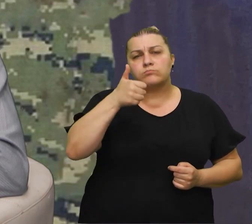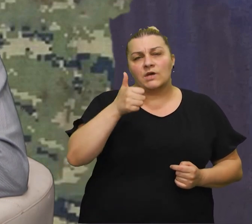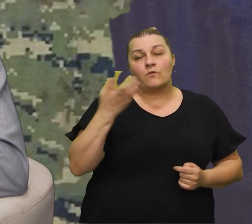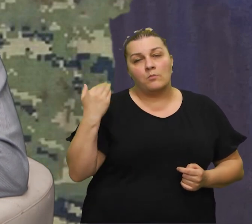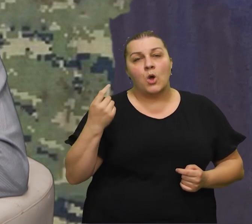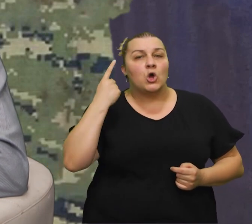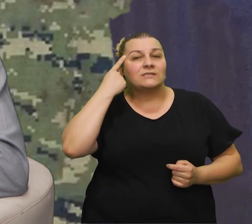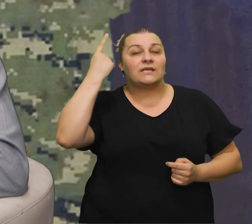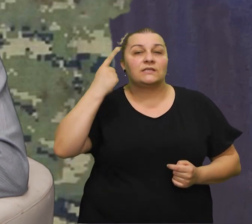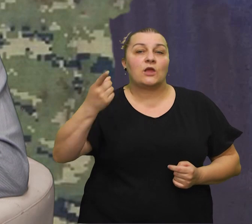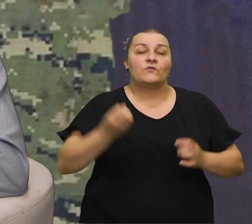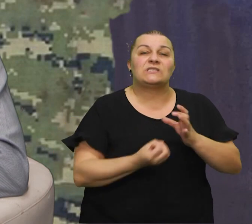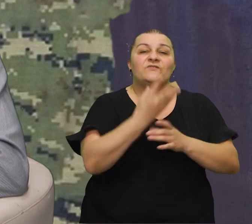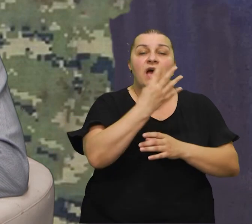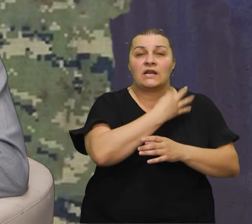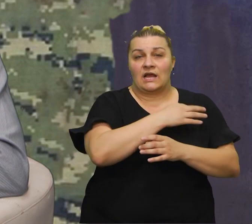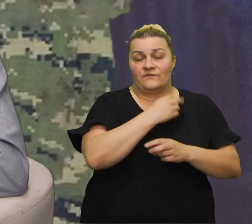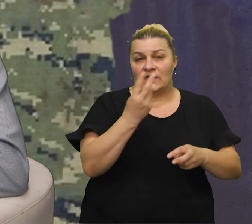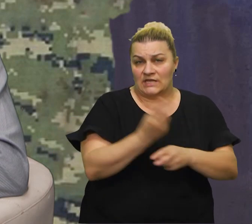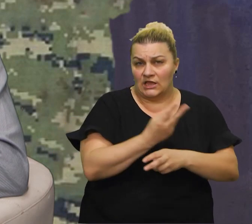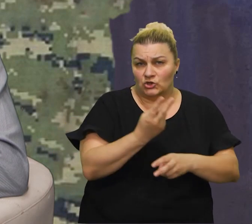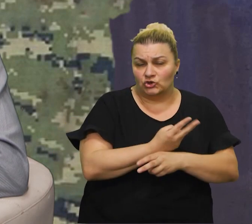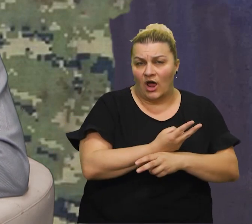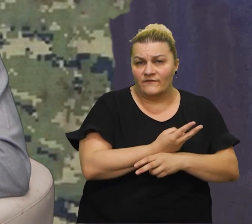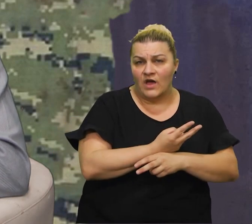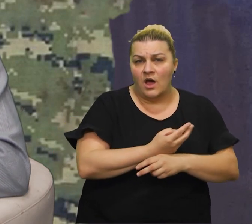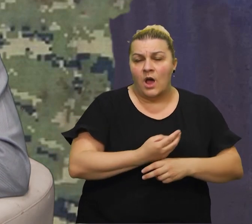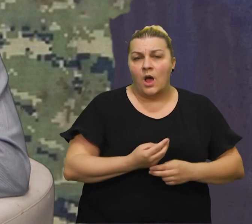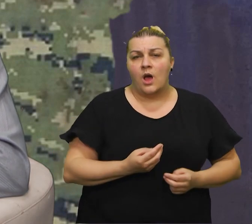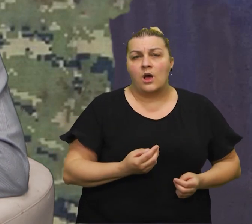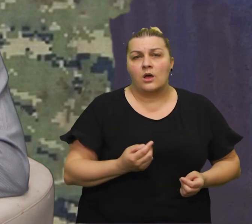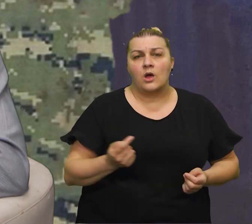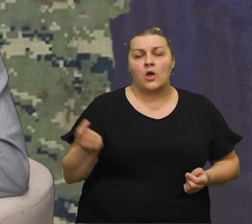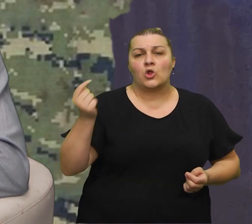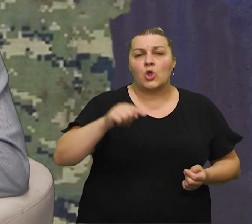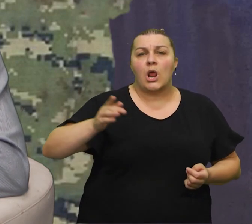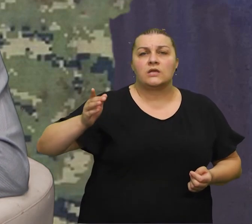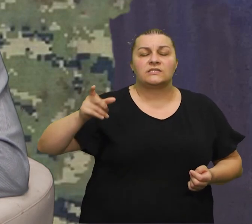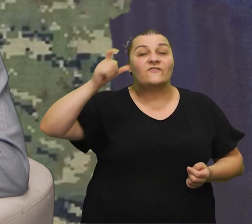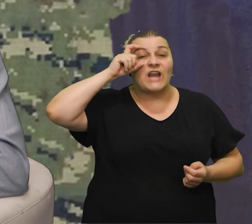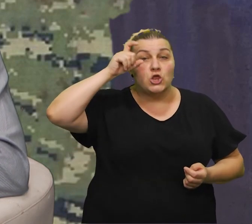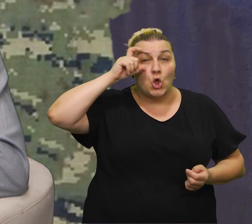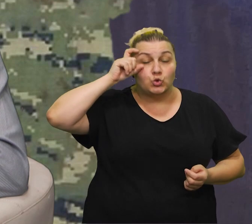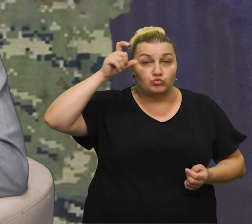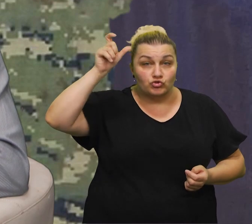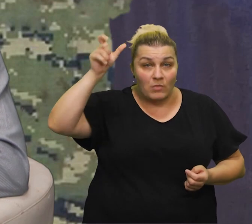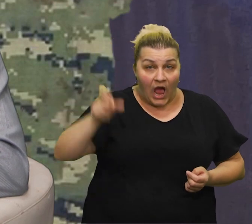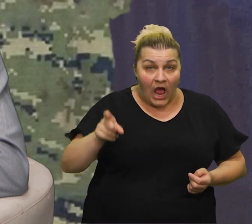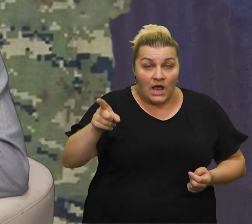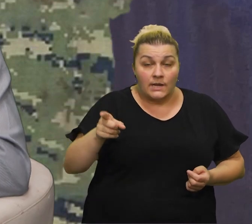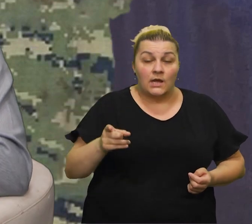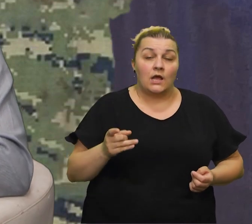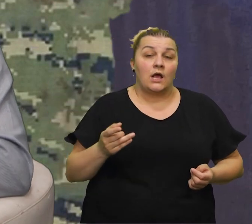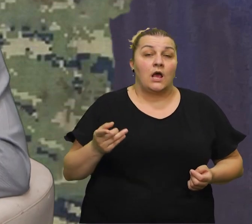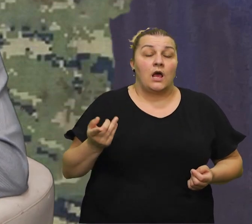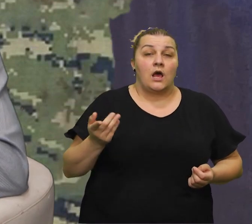stvaranje samostalne hrvatske države na čijem čelu dolaze i dr. Franjo Tuđman. Kako ste vi to